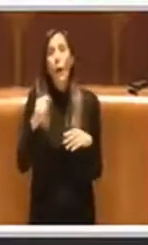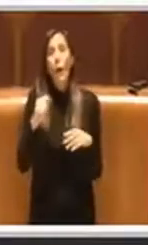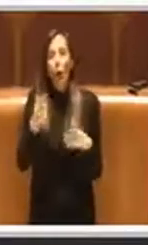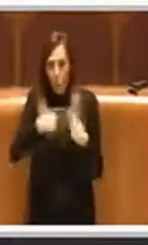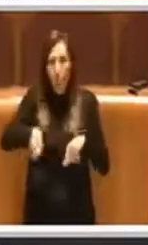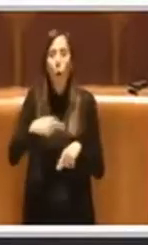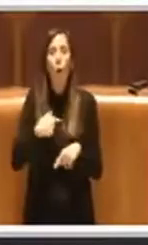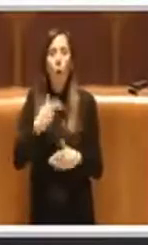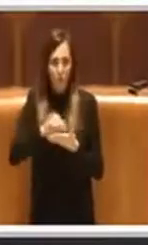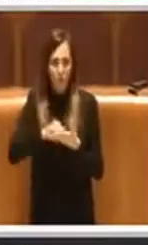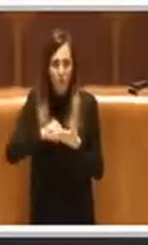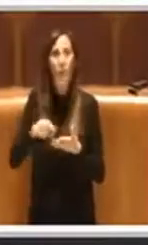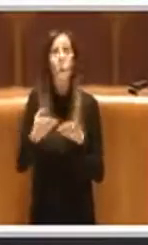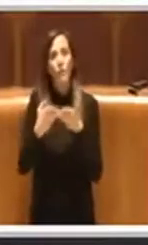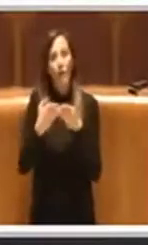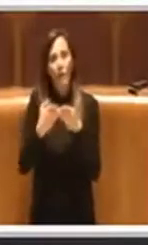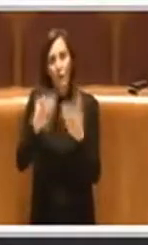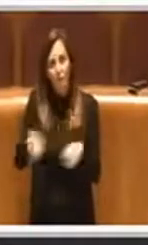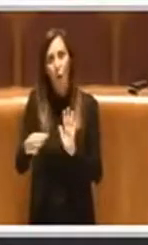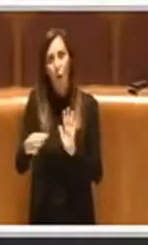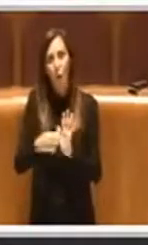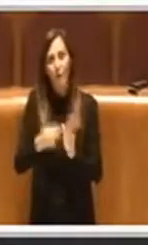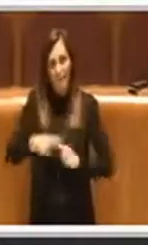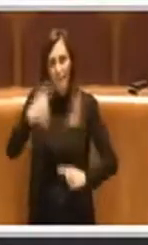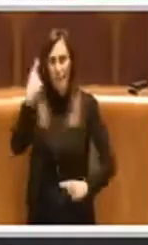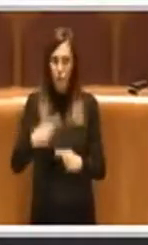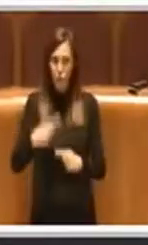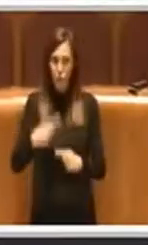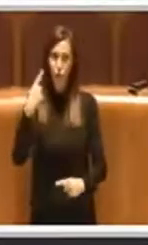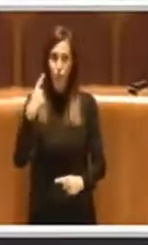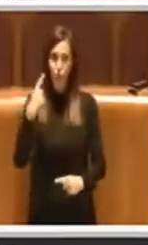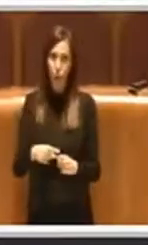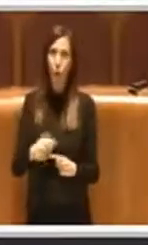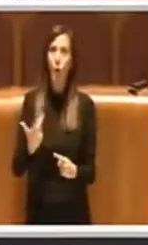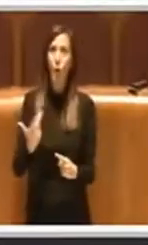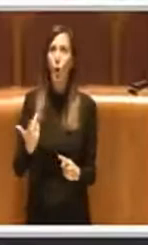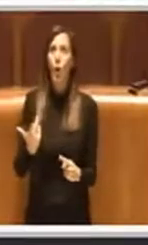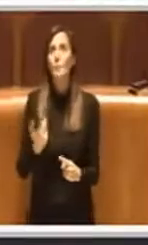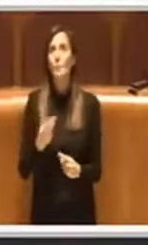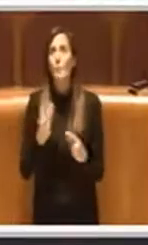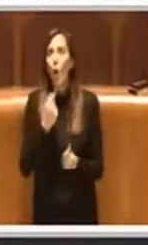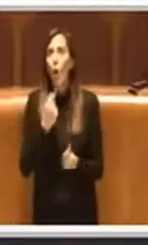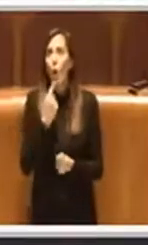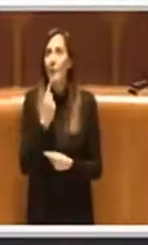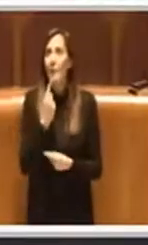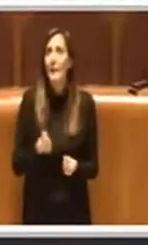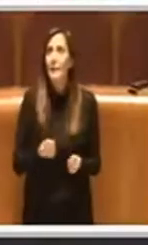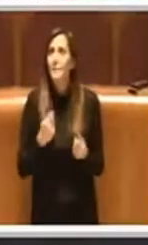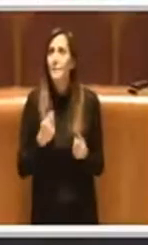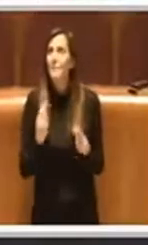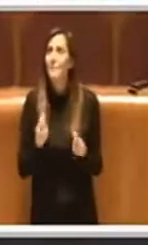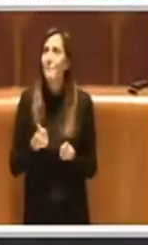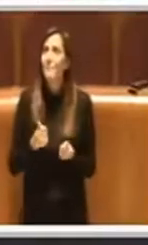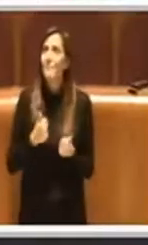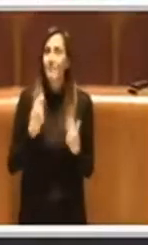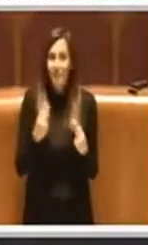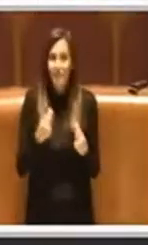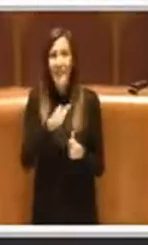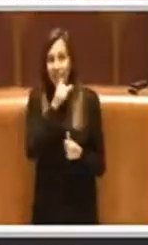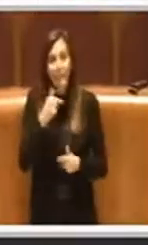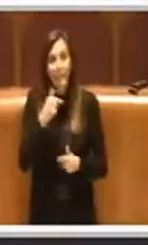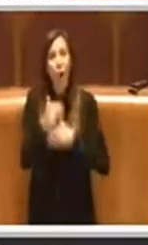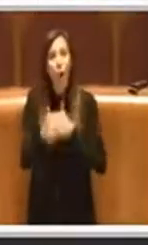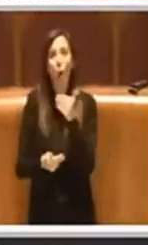ordine del giorno, perché è giusto dare seguito e